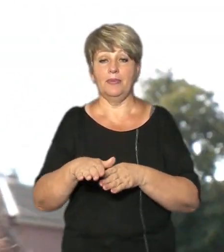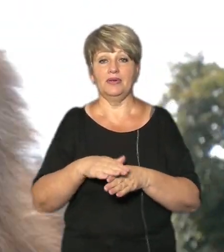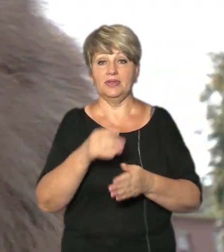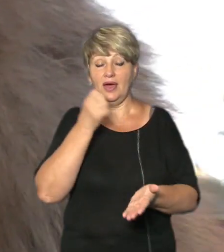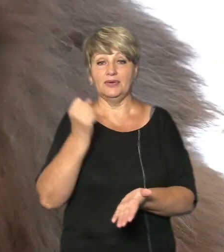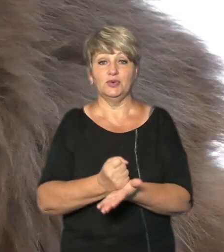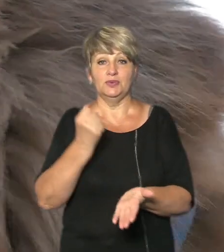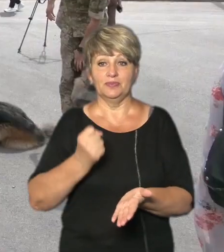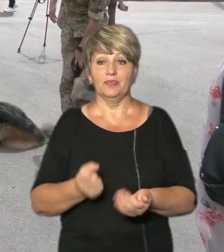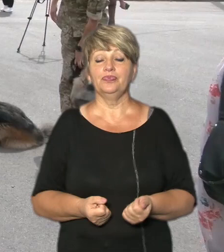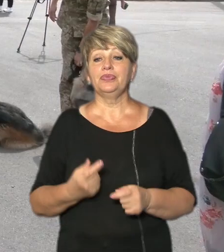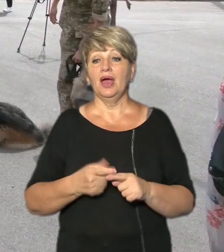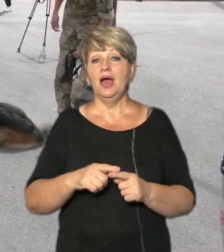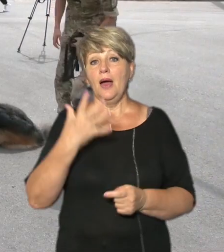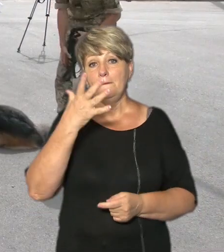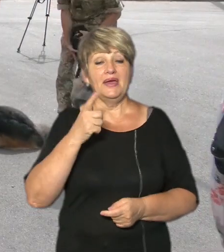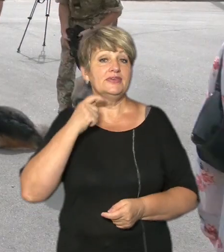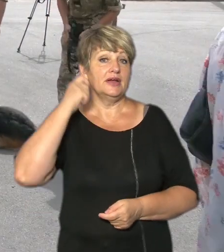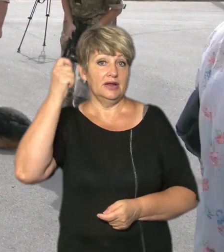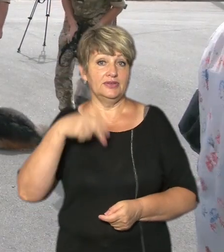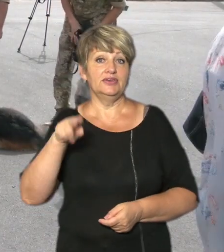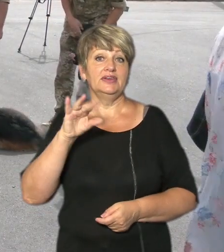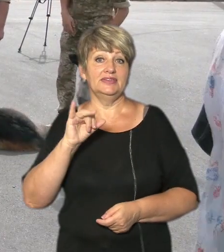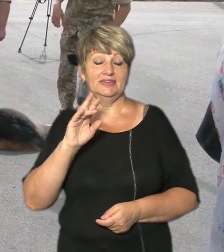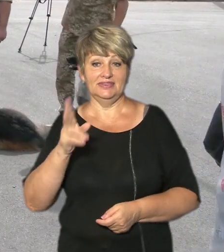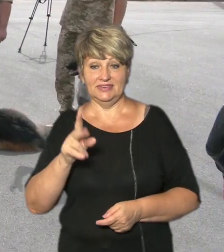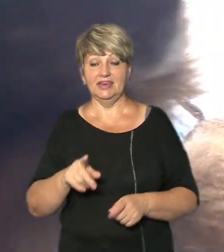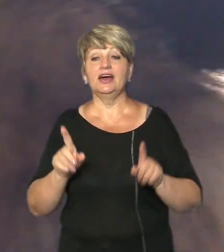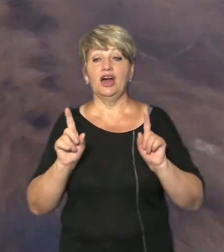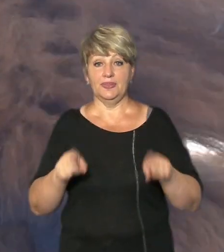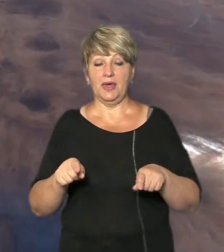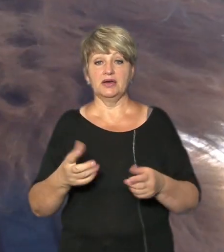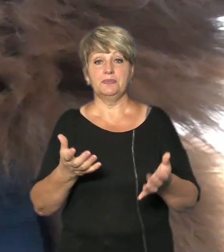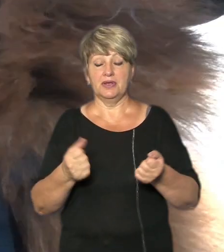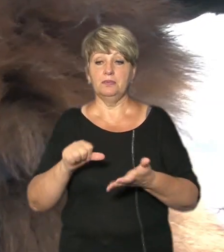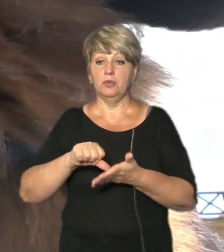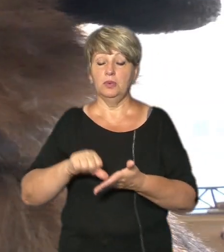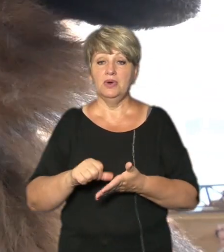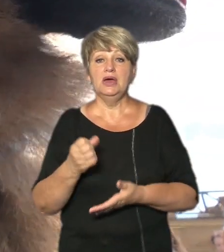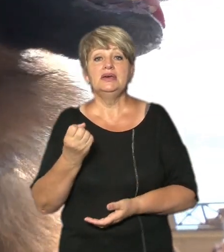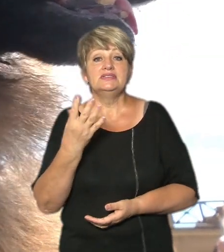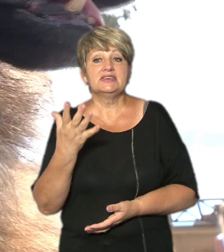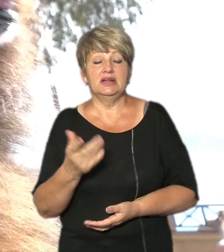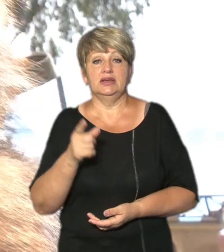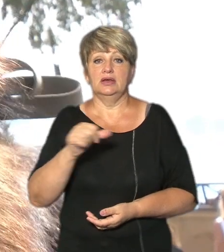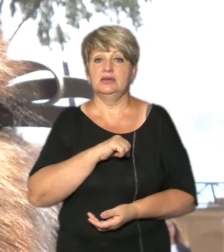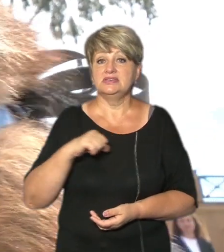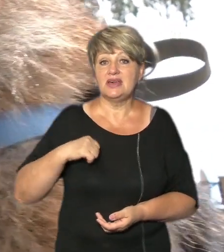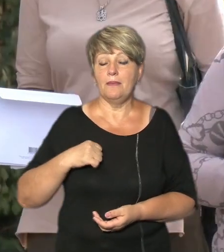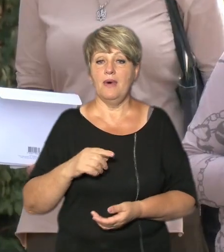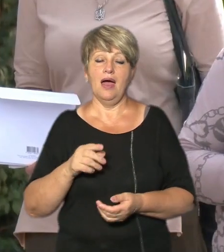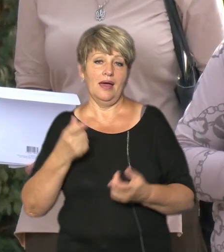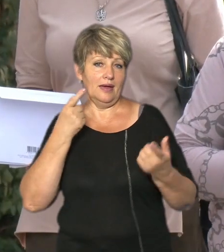чималий досвід у затриманні порушників кордону, розповідає кінолог Олександр Солдаткін Каже, скільки саме їх затримав інформація